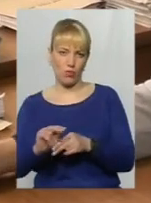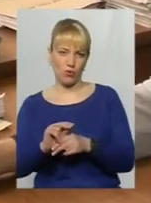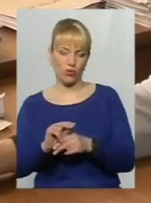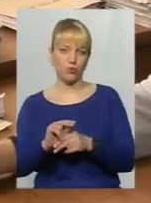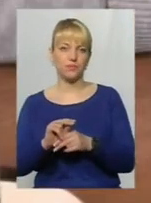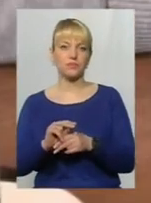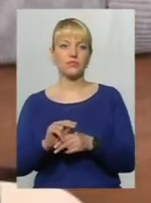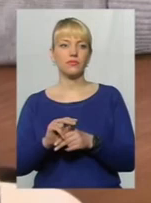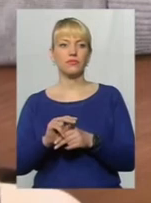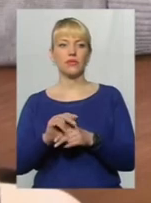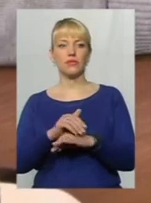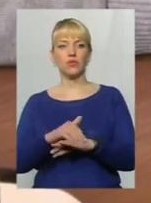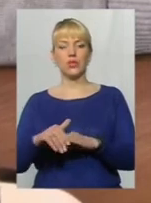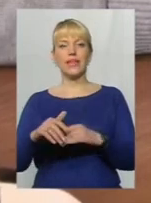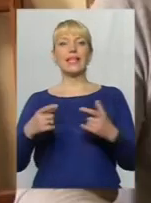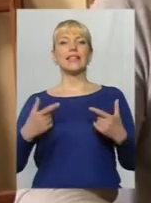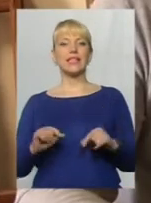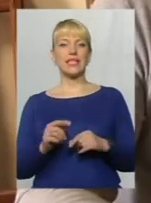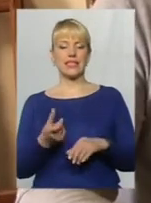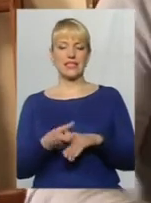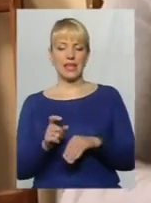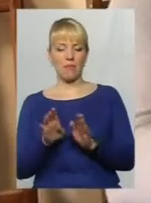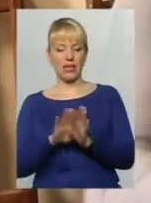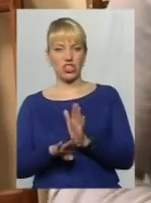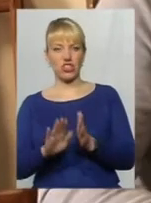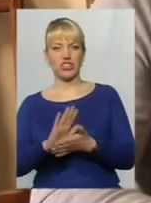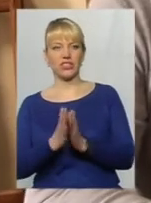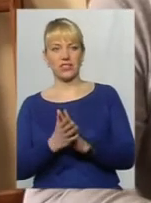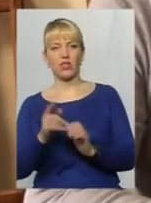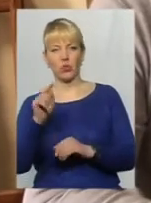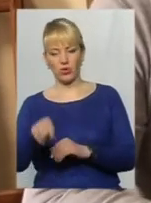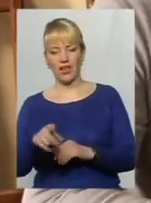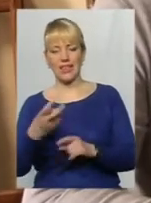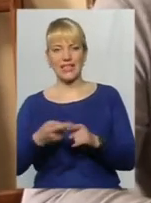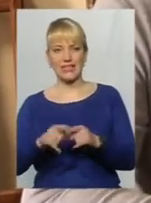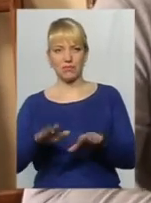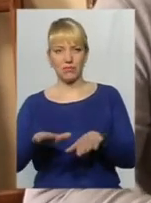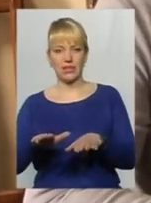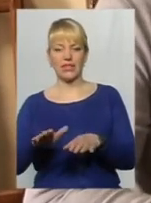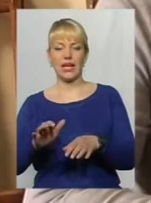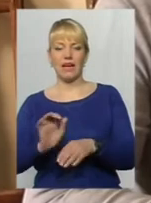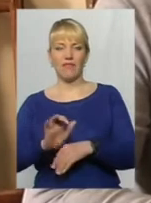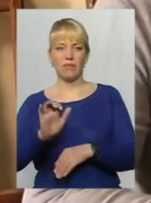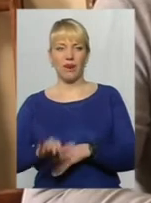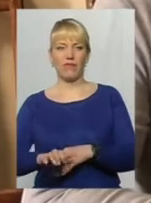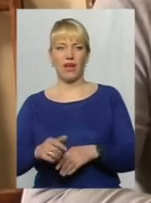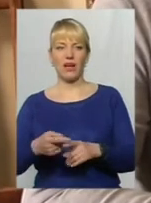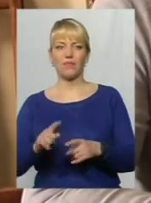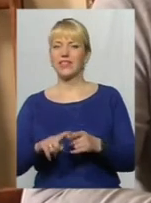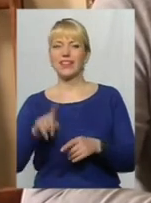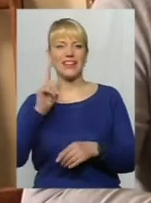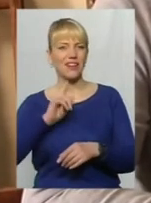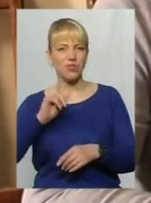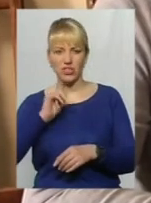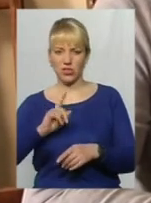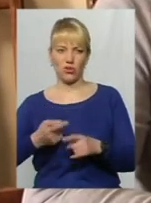вулиць. Де самі гірший стан, ми туди, на ці дороги стараємося направляти, підсипаємо сьогодні відсівом. Це тимчасове